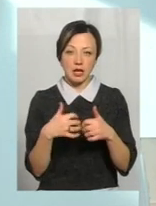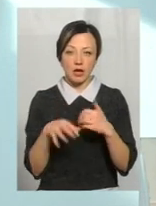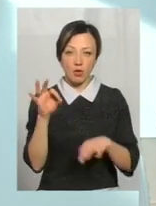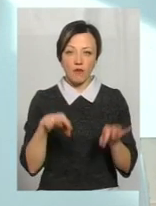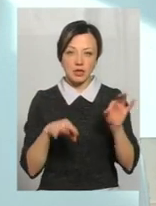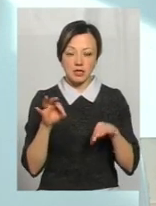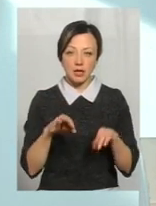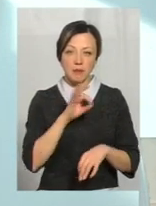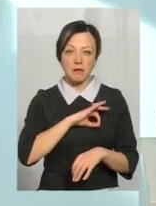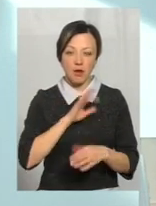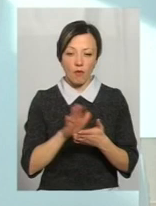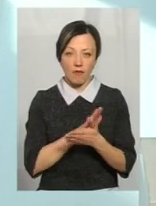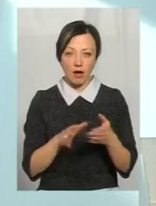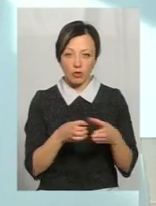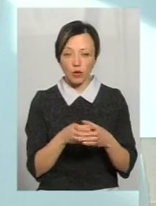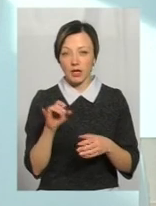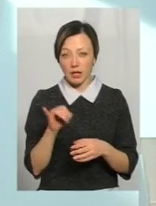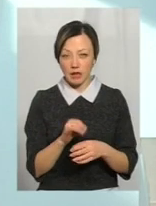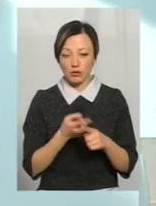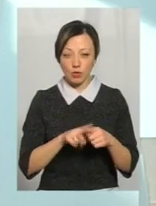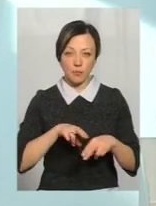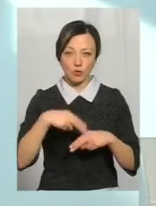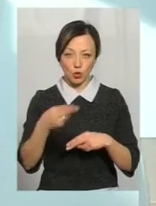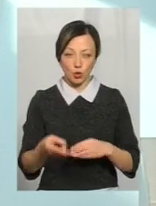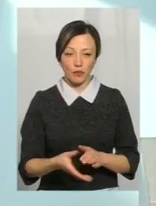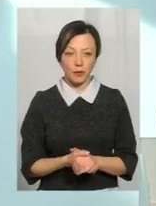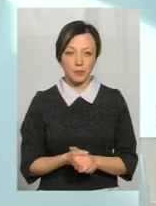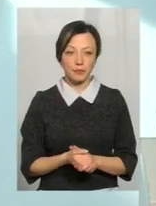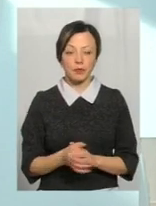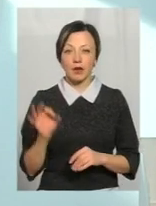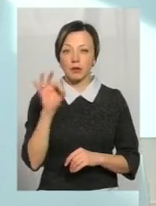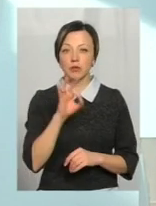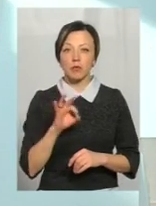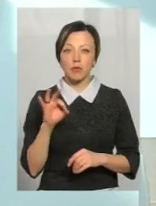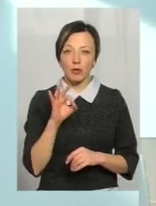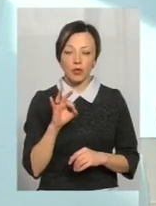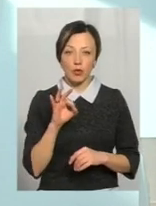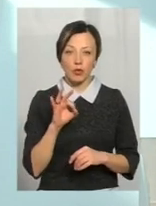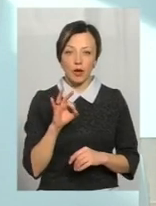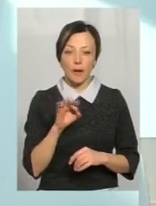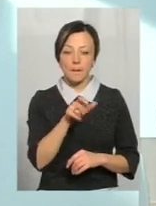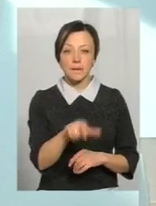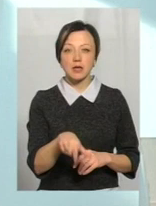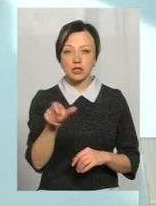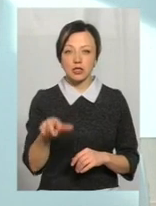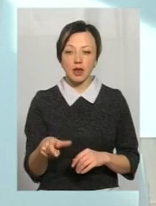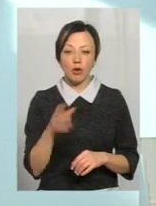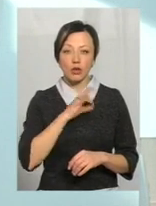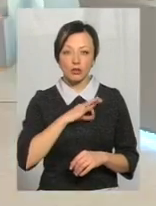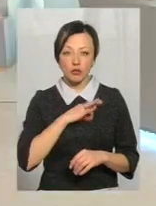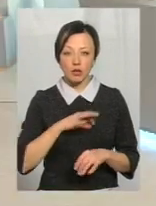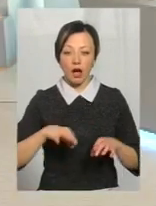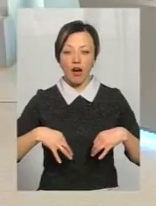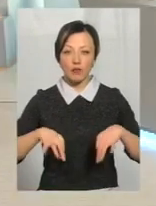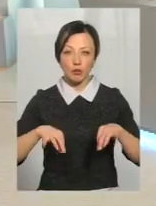пасажирів пільгових категорій і відповідно по цьому йде вішкодування. Щодо пасажирів, які користуються